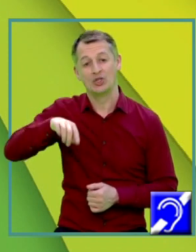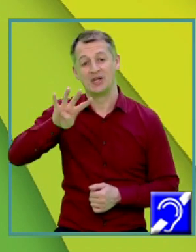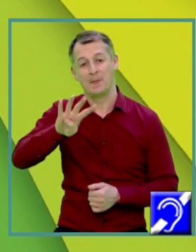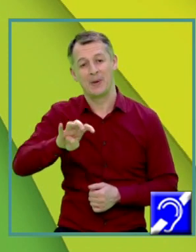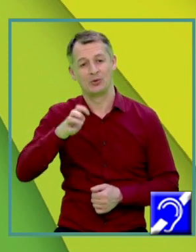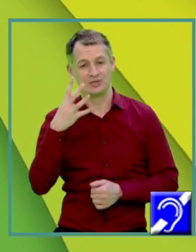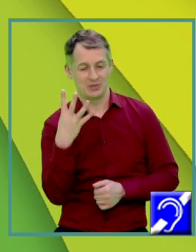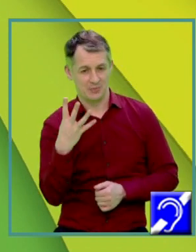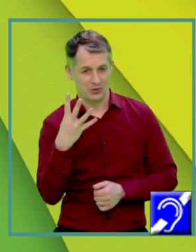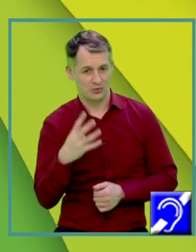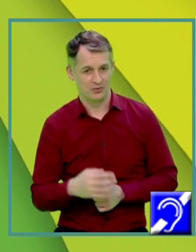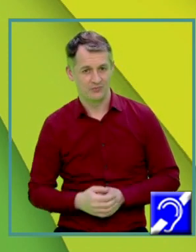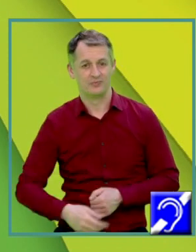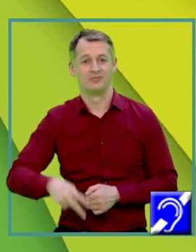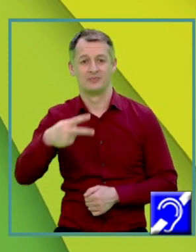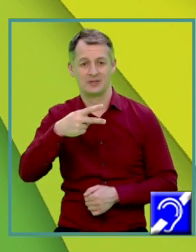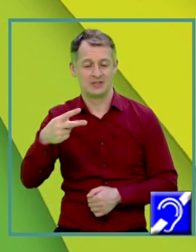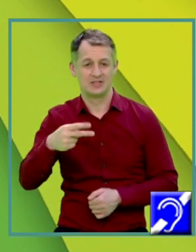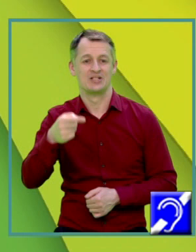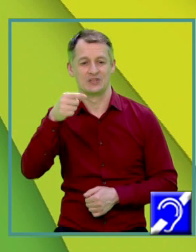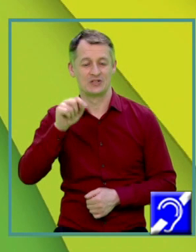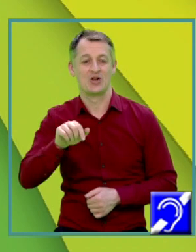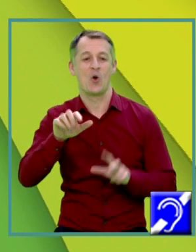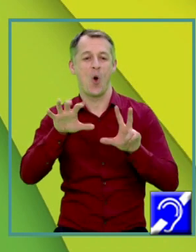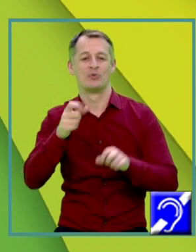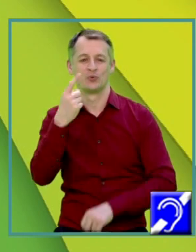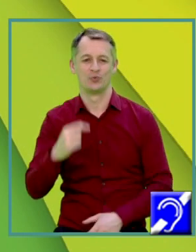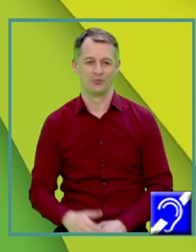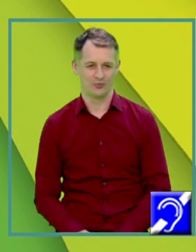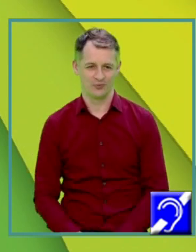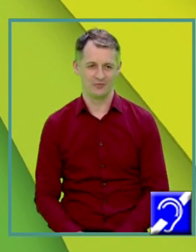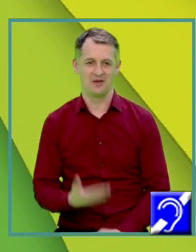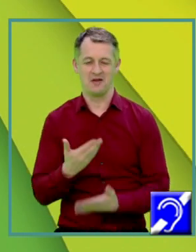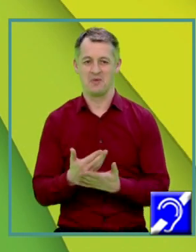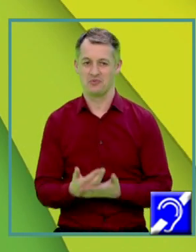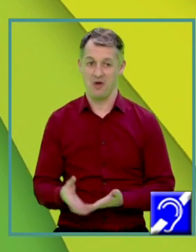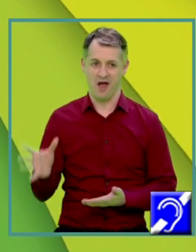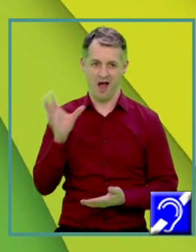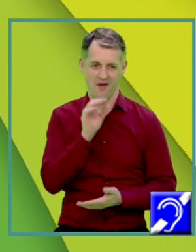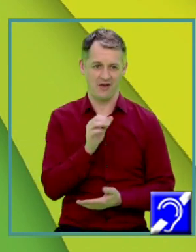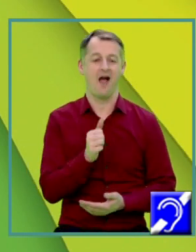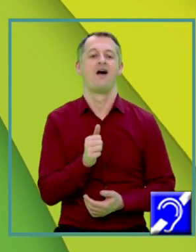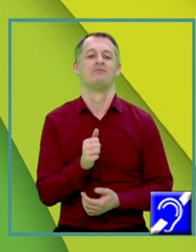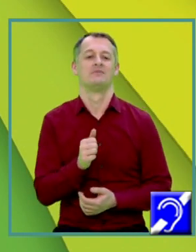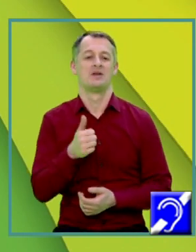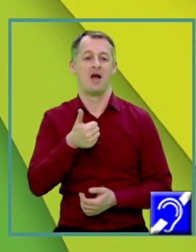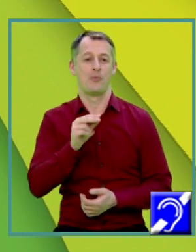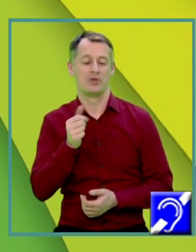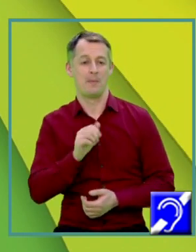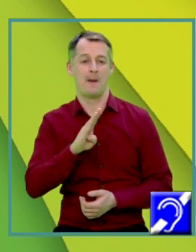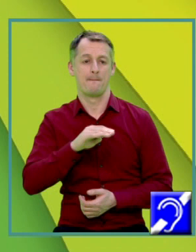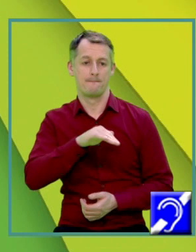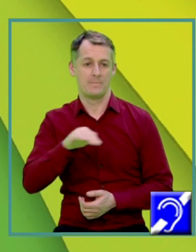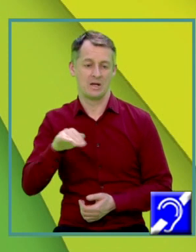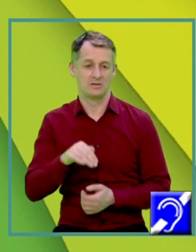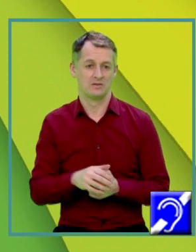egal 81 Pentru a afla apotema bazei am extras radicalul și am